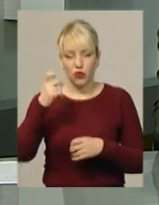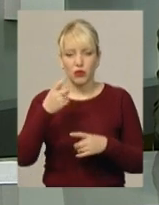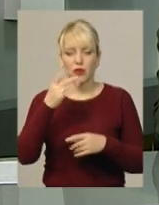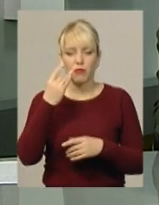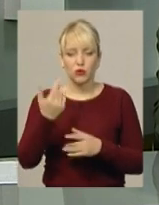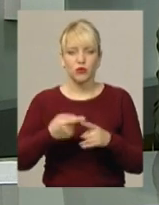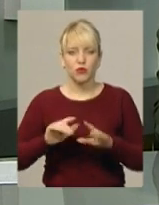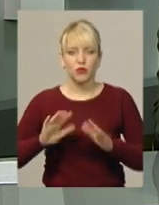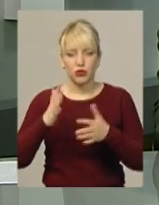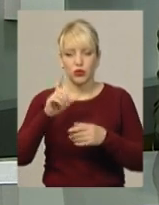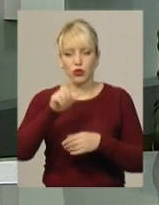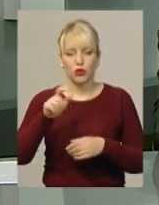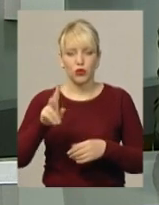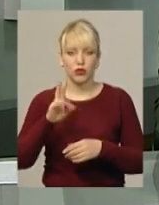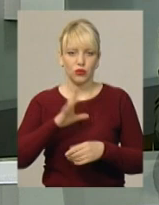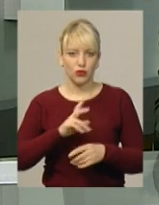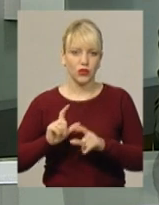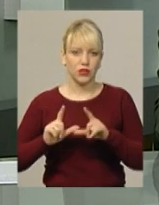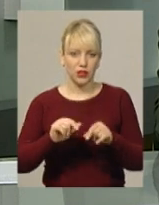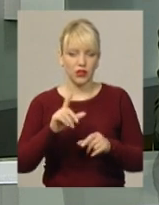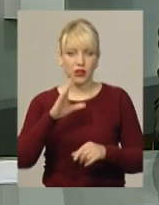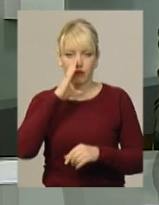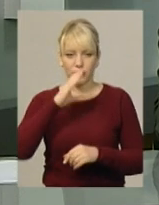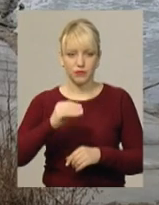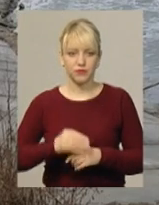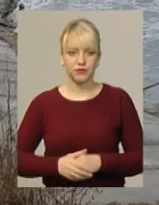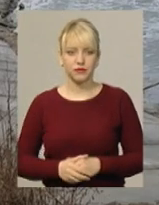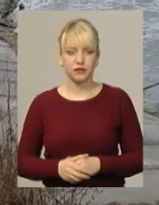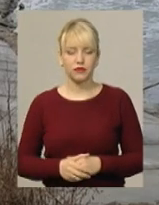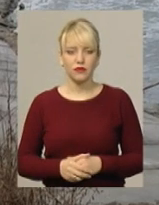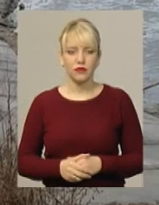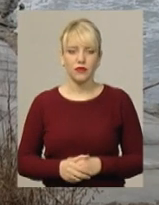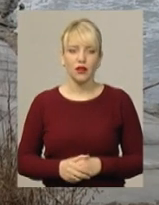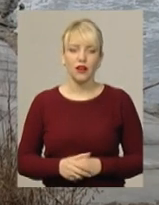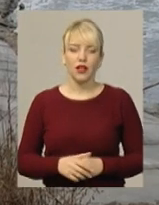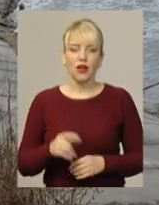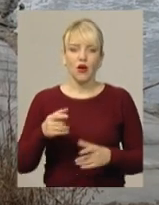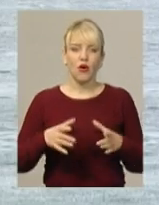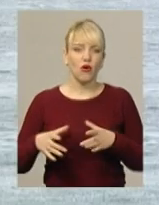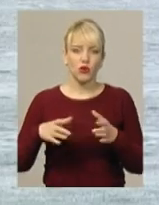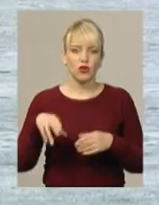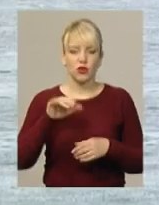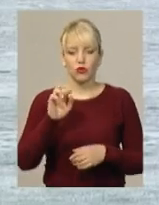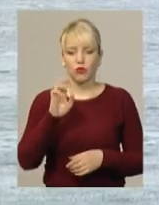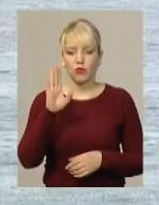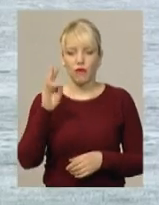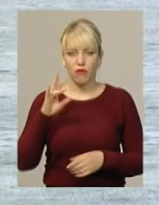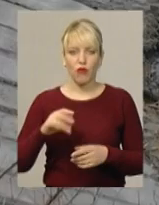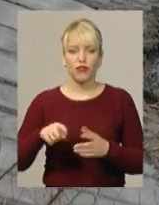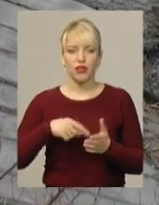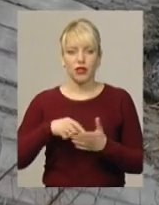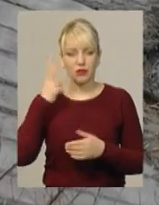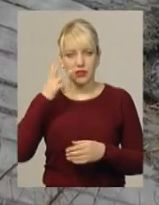проїжджала повз водойму. Більше розкаже Надія Драганчук. Це озеро у мікрорайоні Дубове, що у Хмельницькому під